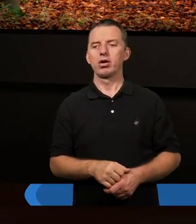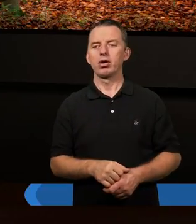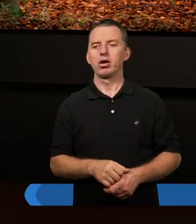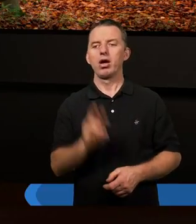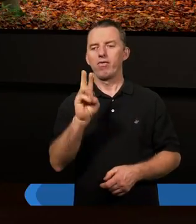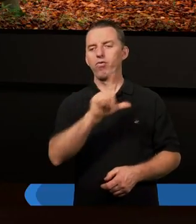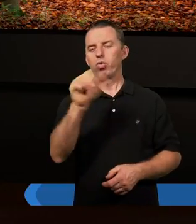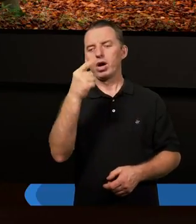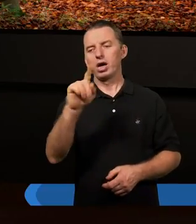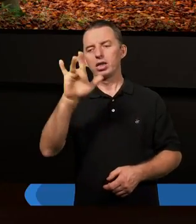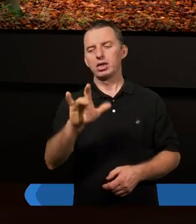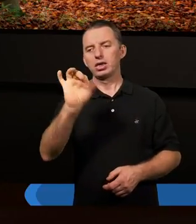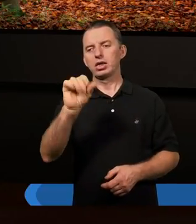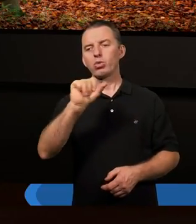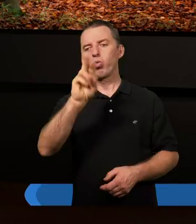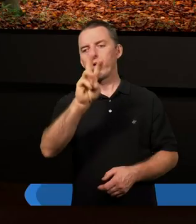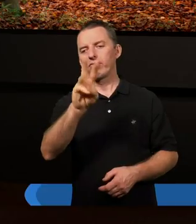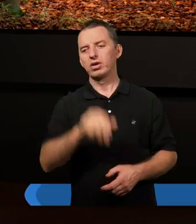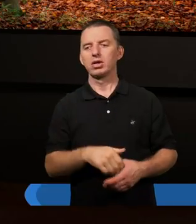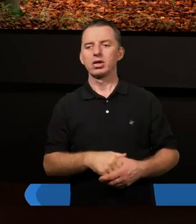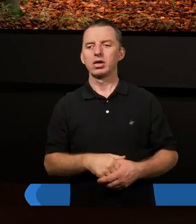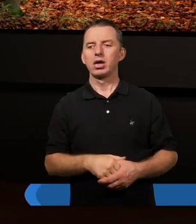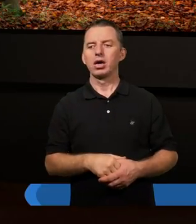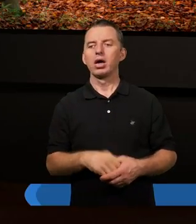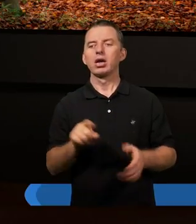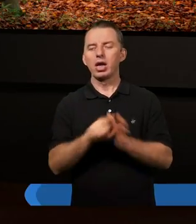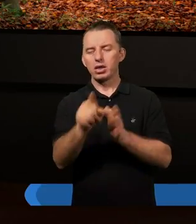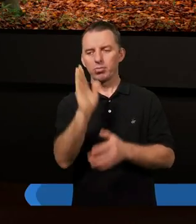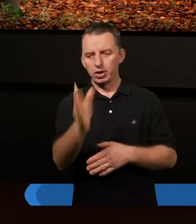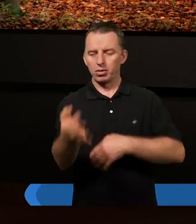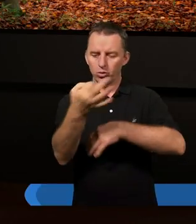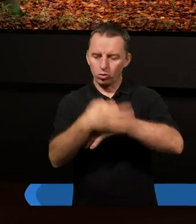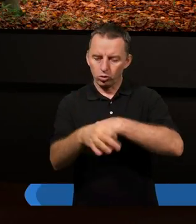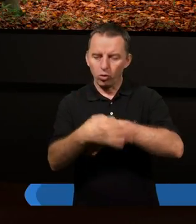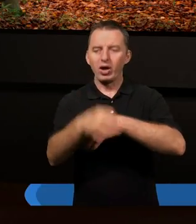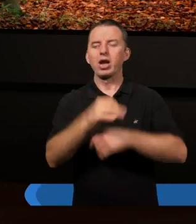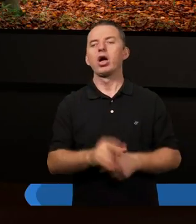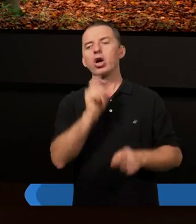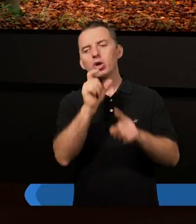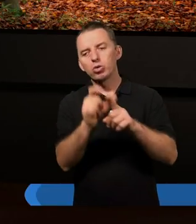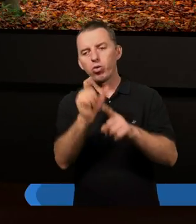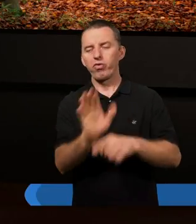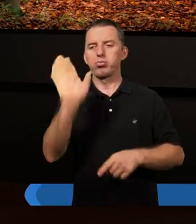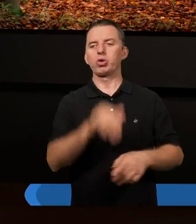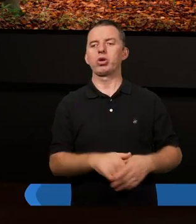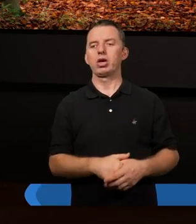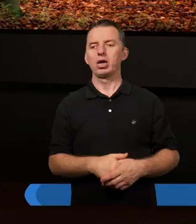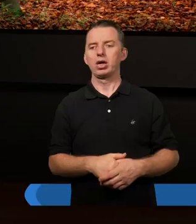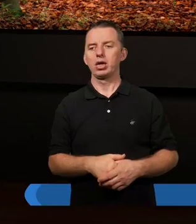Władysław. Dlatego, że będziemy studiowali Słowo Boże,